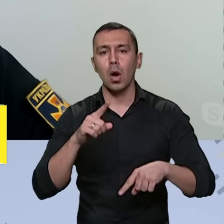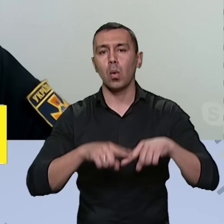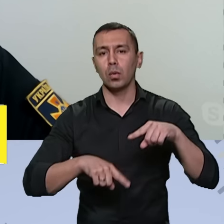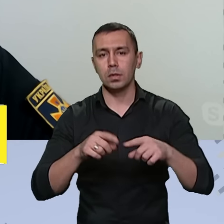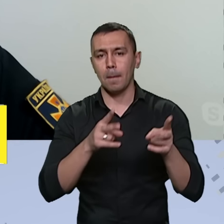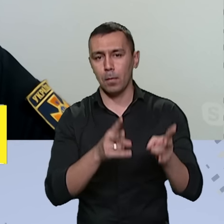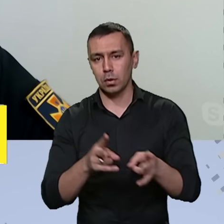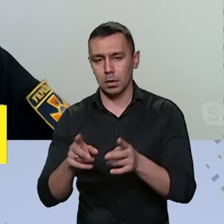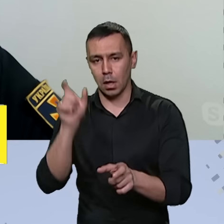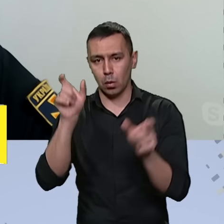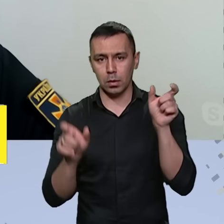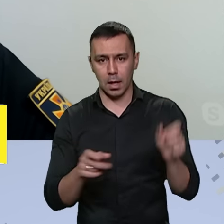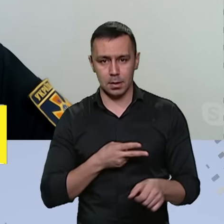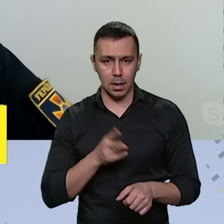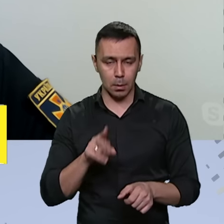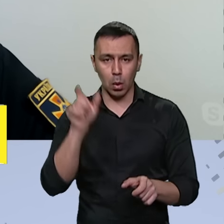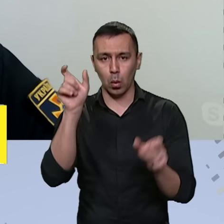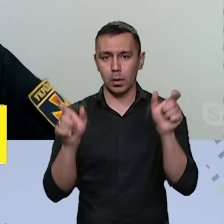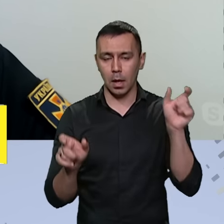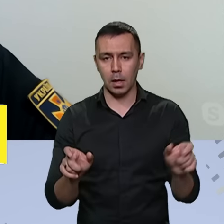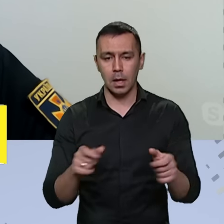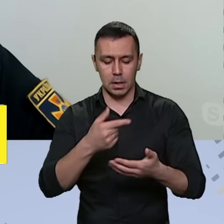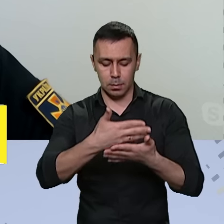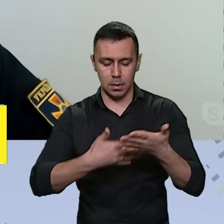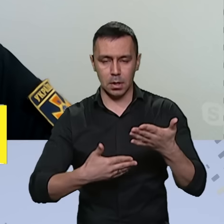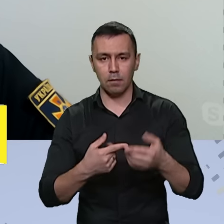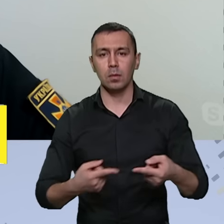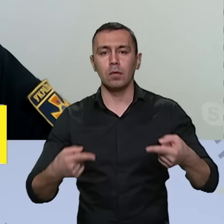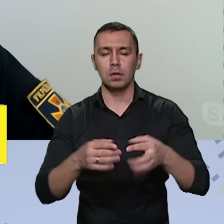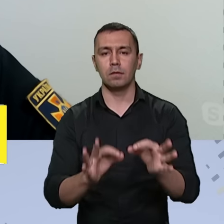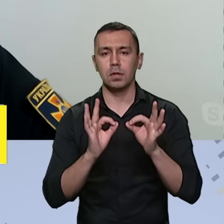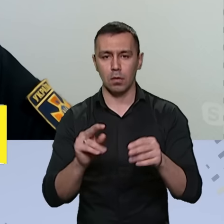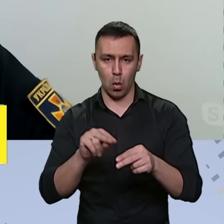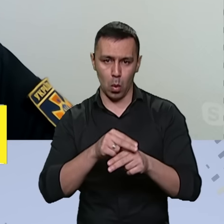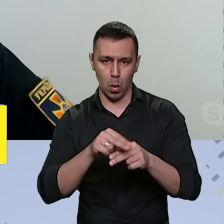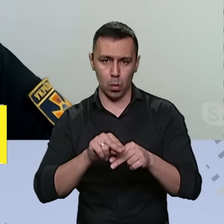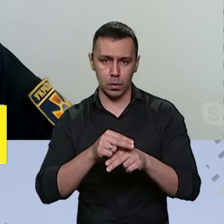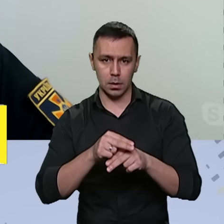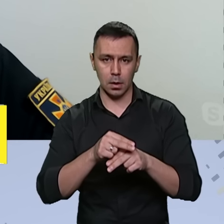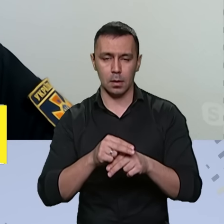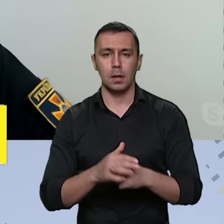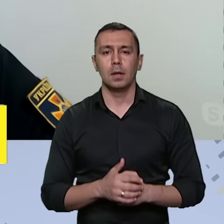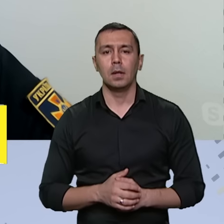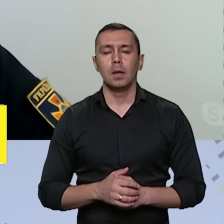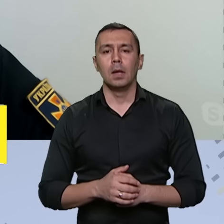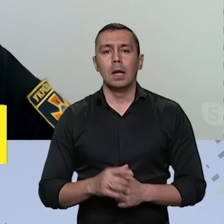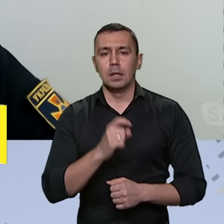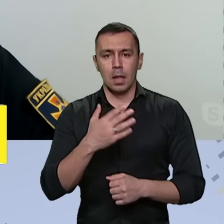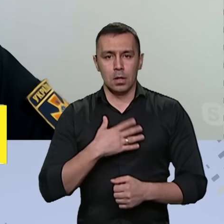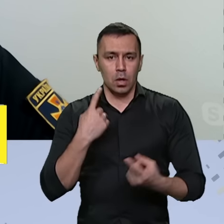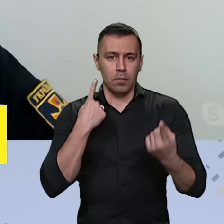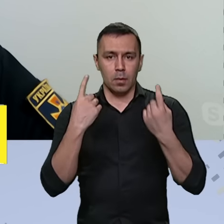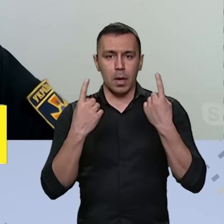родичам постраждалих, загиблих. Списки, відповідно, звичайно, вони коригуються. За нашою